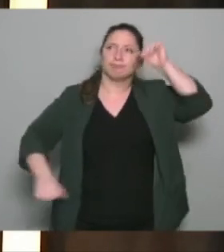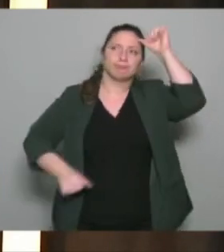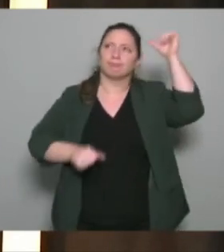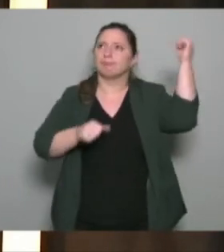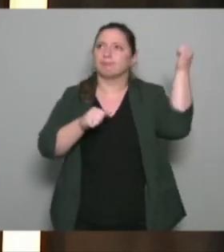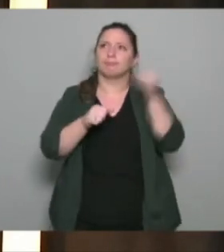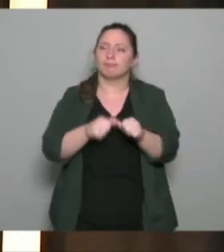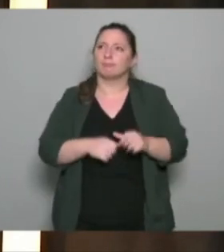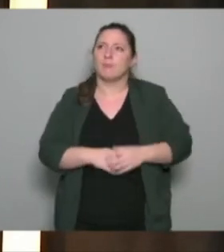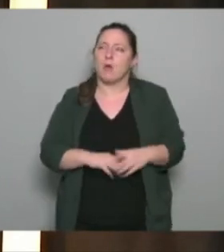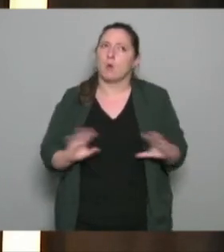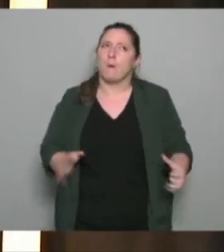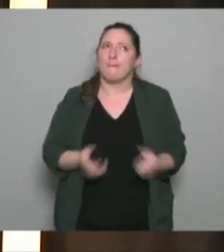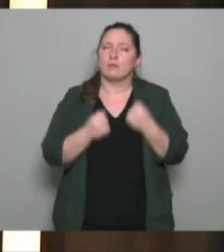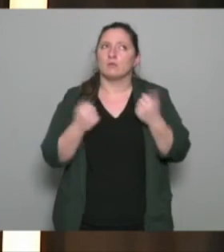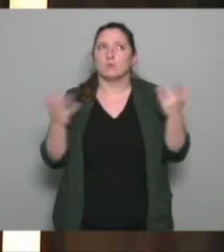compétences